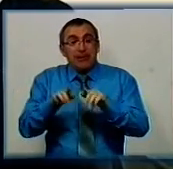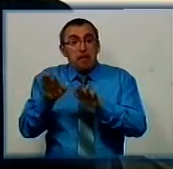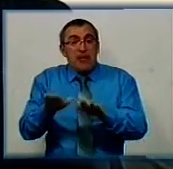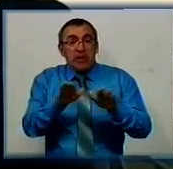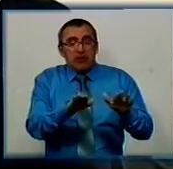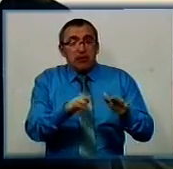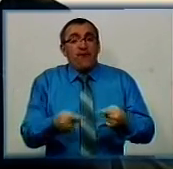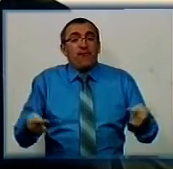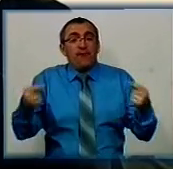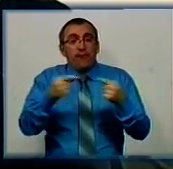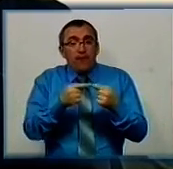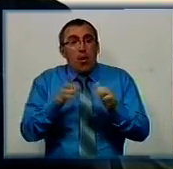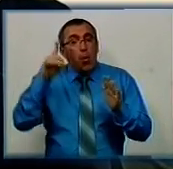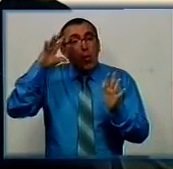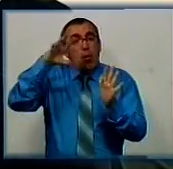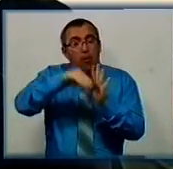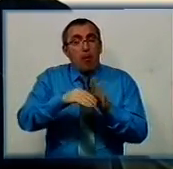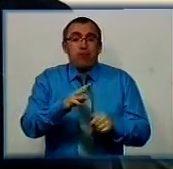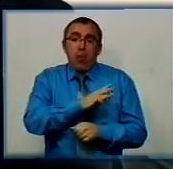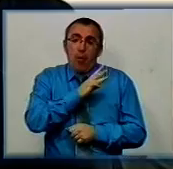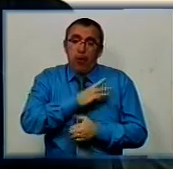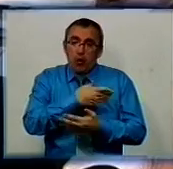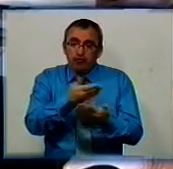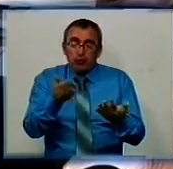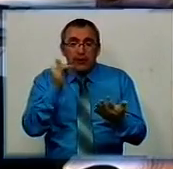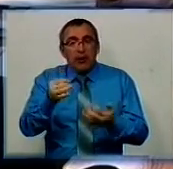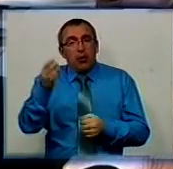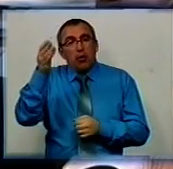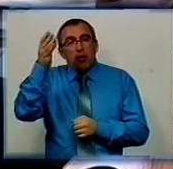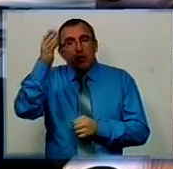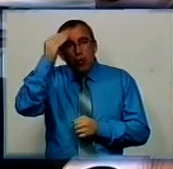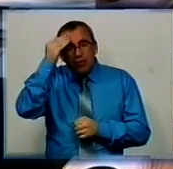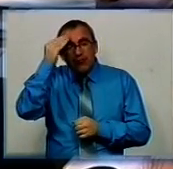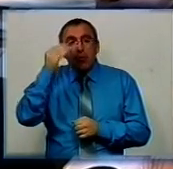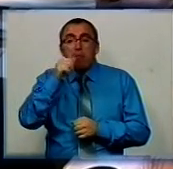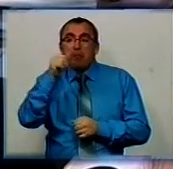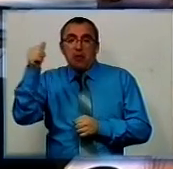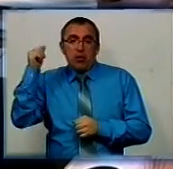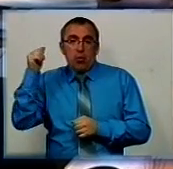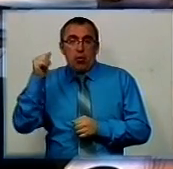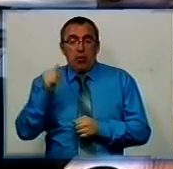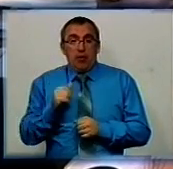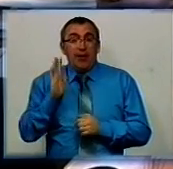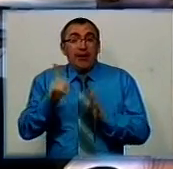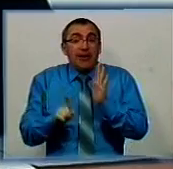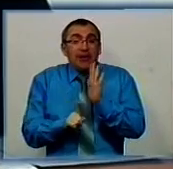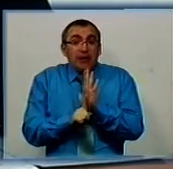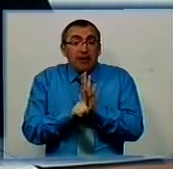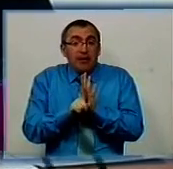визначалися з урахуванням побажань та досвіду минулих років. Як тільки ми почали